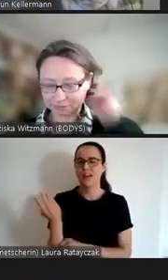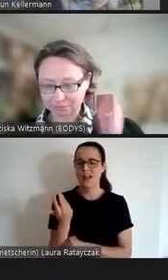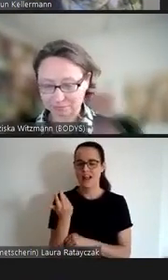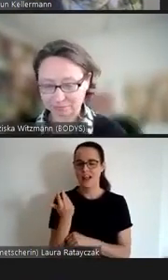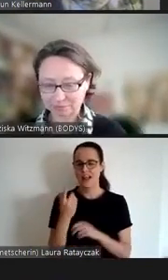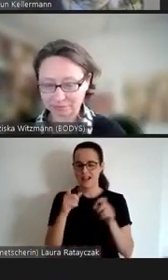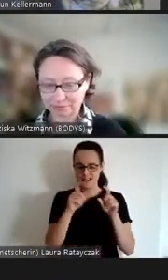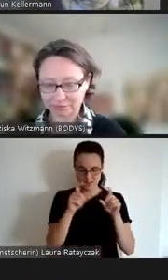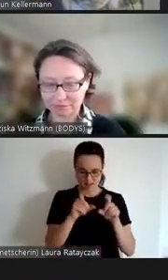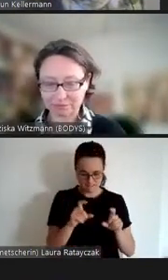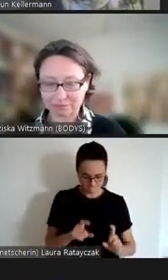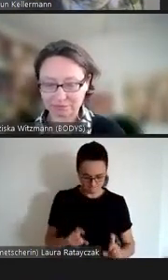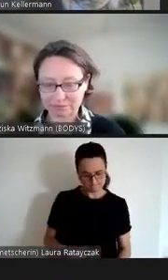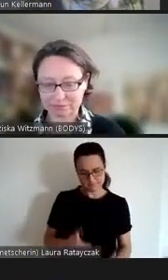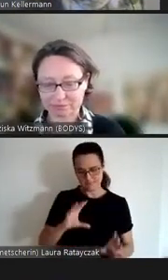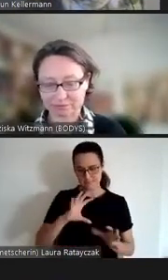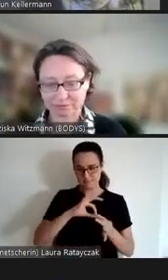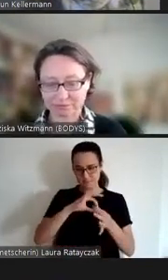die sich